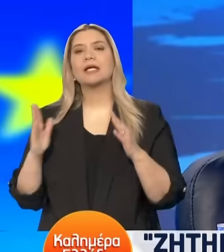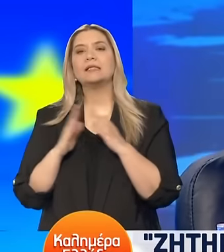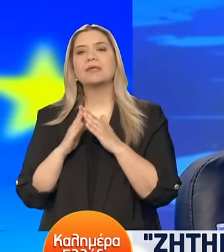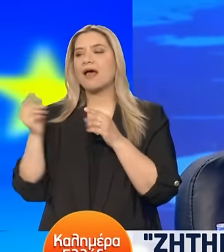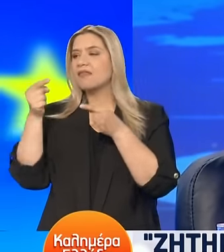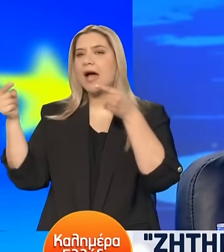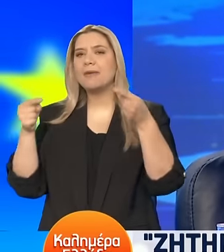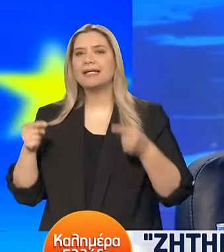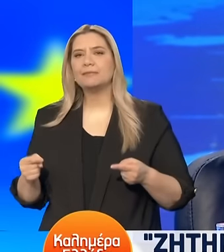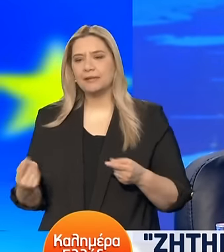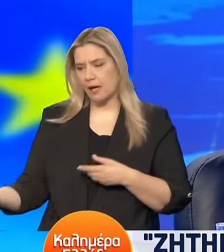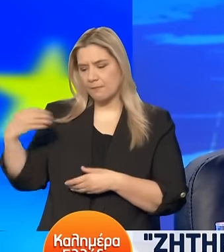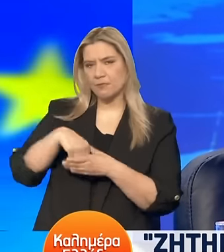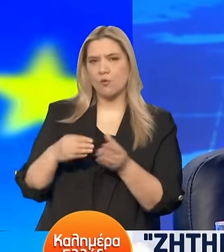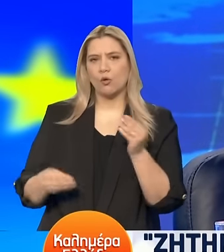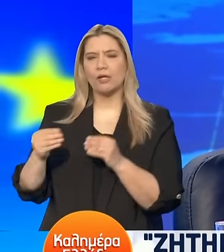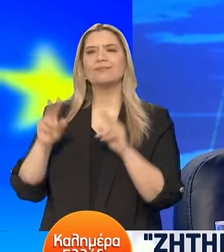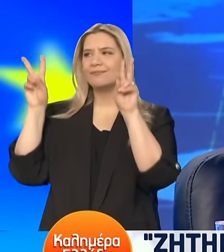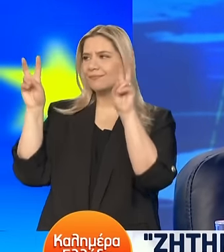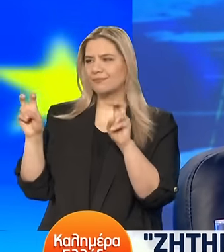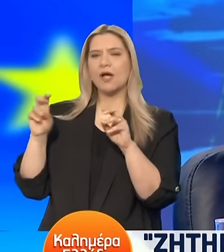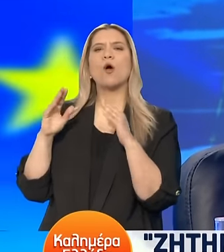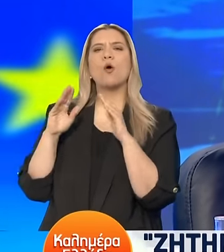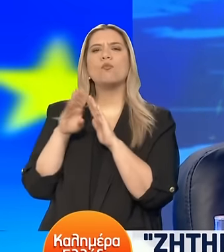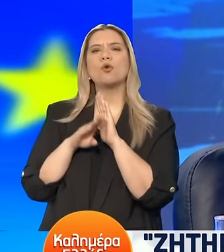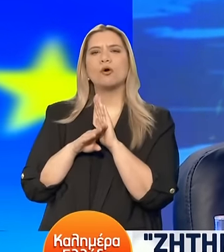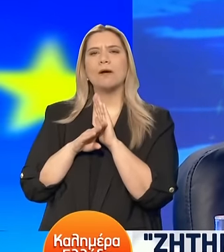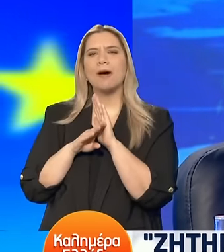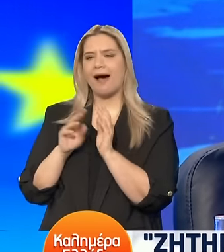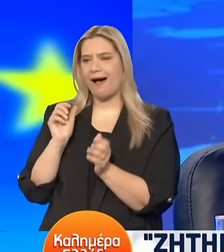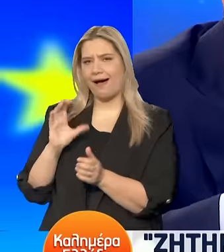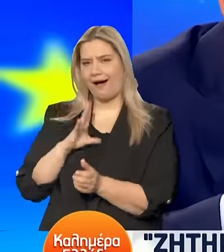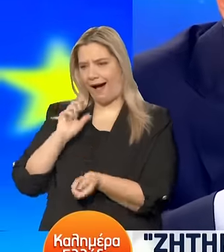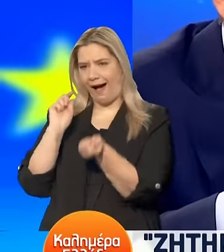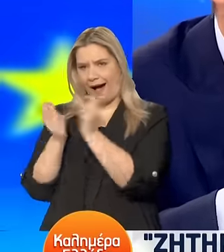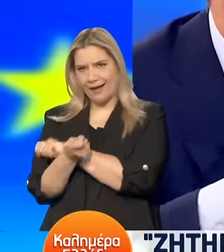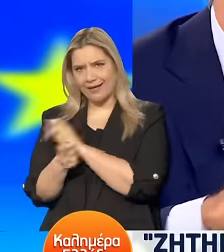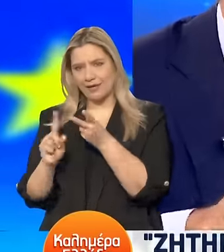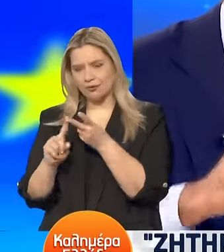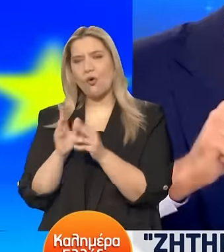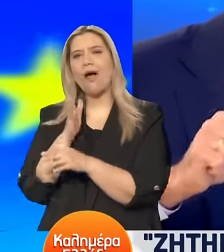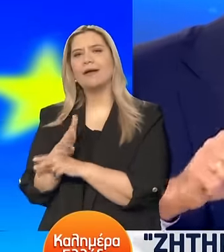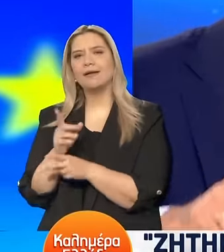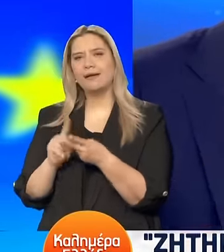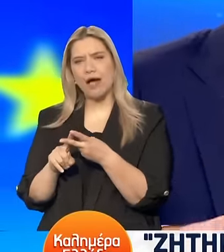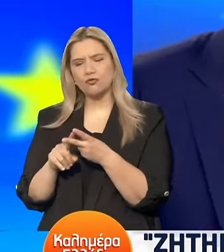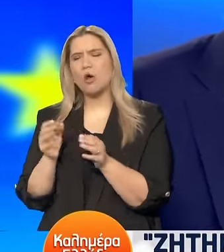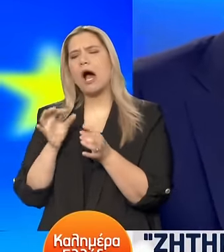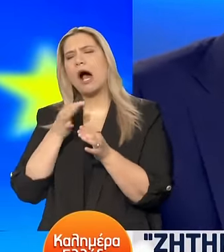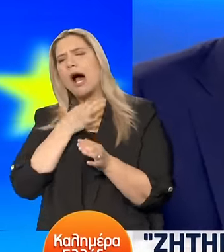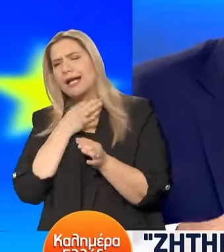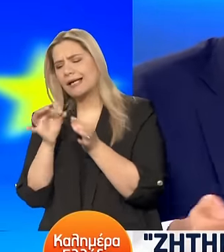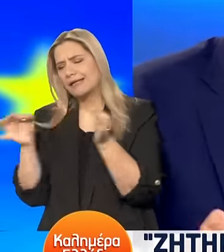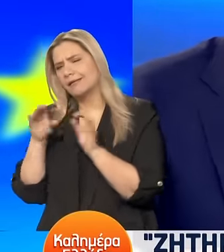Το πρόγραμμα ανακαινίζω, εννοικιάζω Έχει αρχίσει να τρέχει Και όχι όπως θα θέλαμε Μπορεί να χρειαστεί να αλλάξουμε κάποιες παραμέτρους Να το κάνουμε πιο